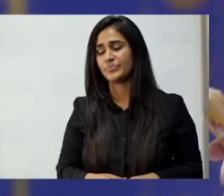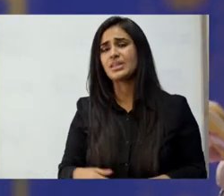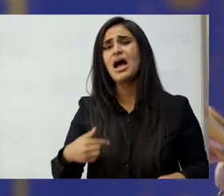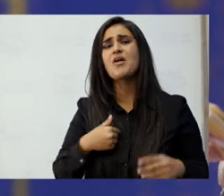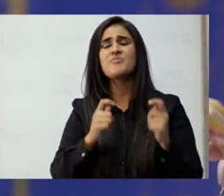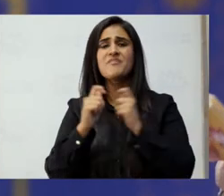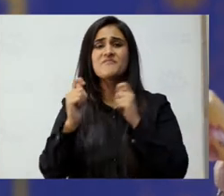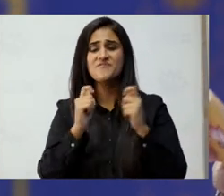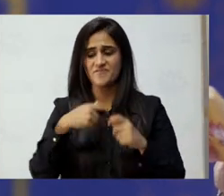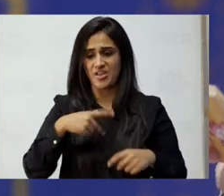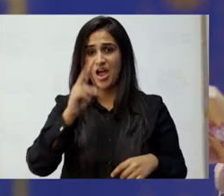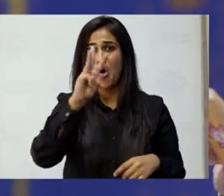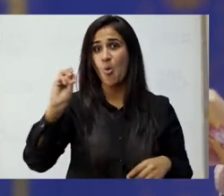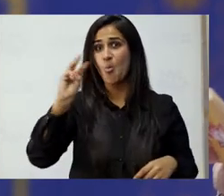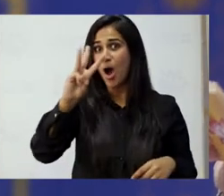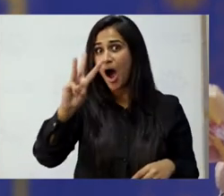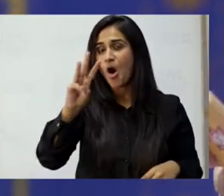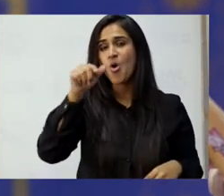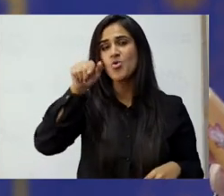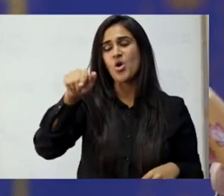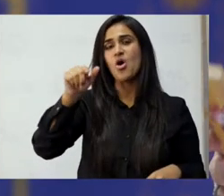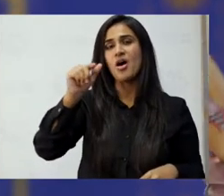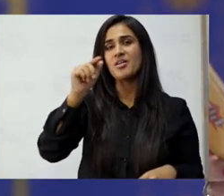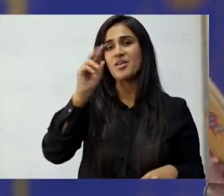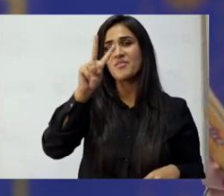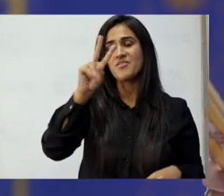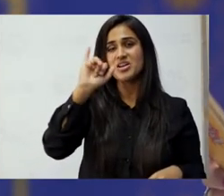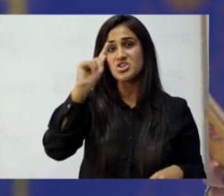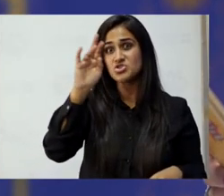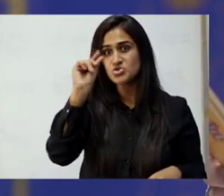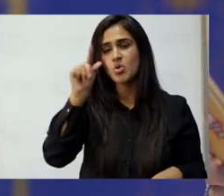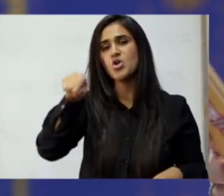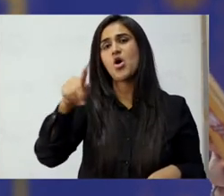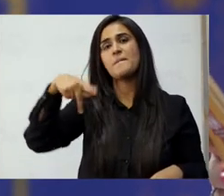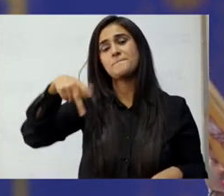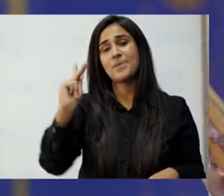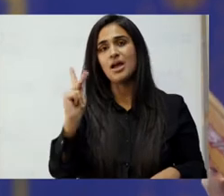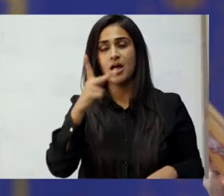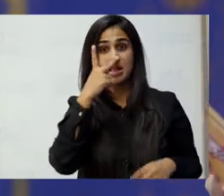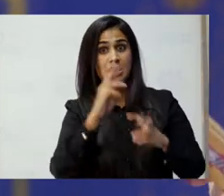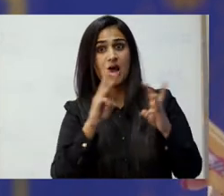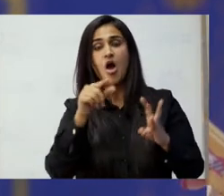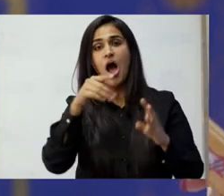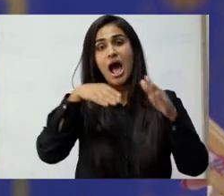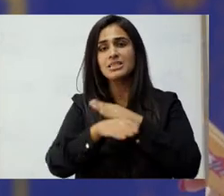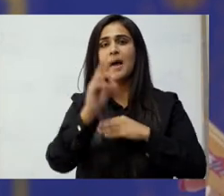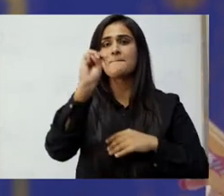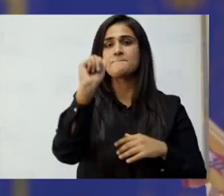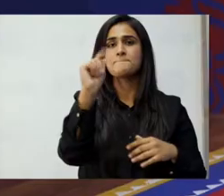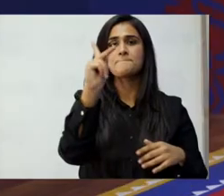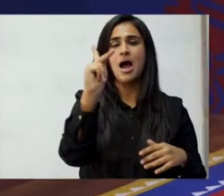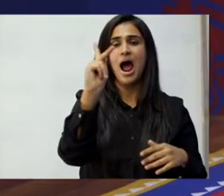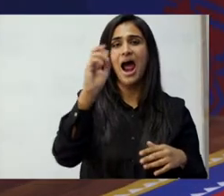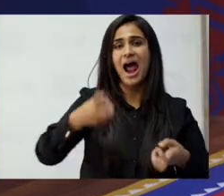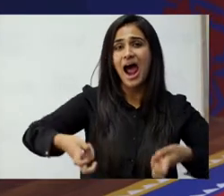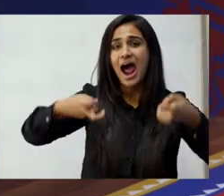ہمارے فیسٹیول کا اپ ہے واو ورچول ڈاٹ پی کے اور واو ورچول ڈاٹ پی کے پہ آپ کو ملے گا واو مارکٹ پلیس